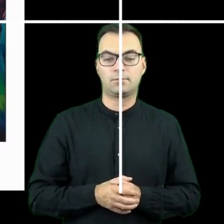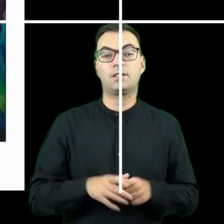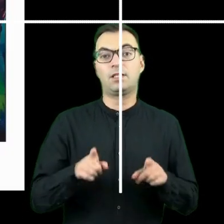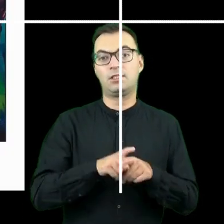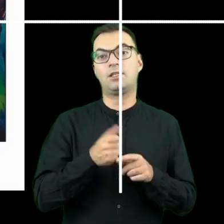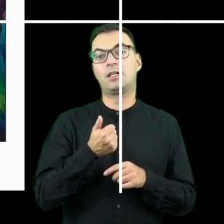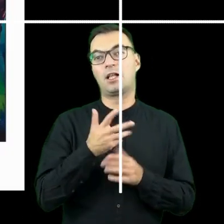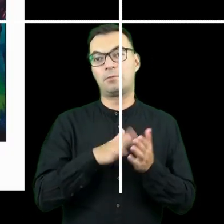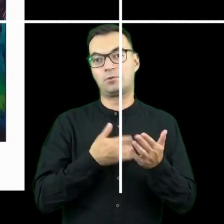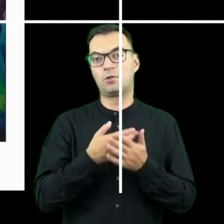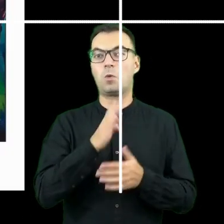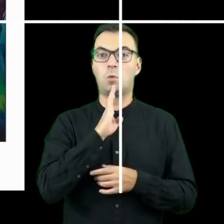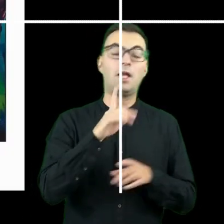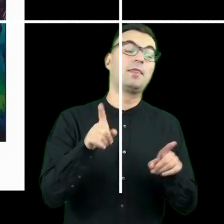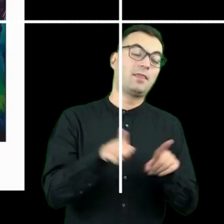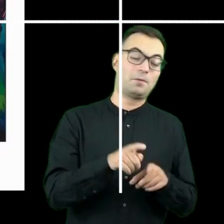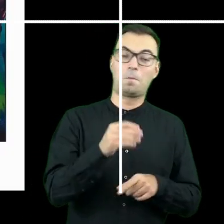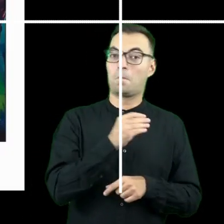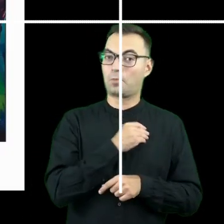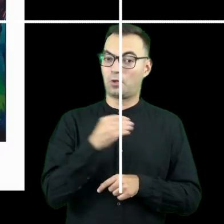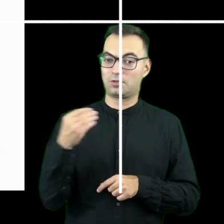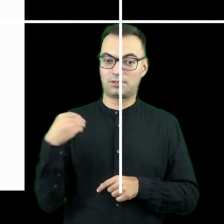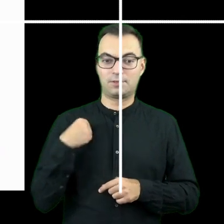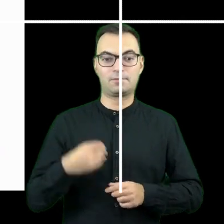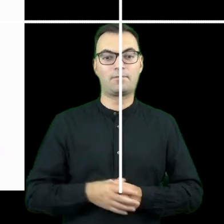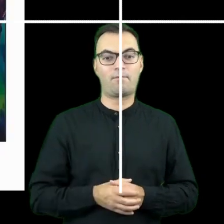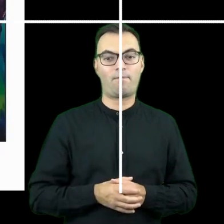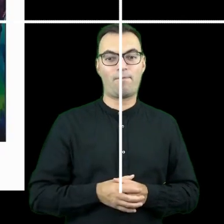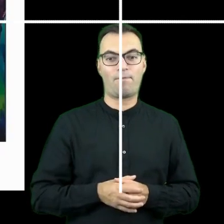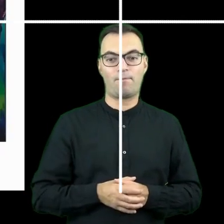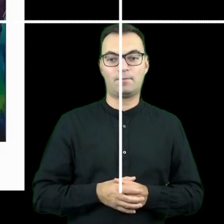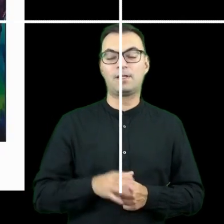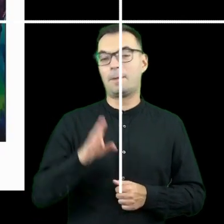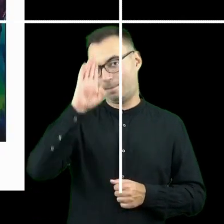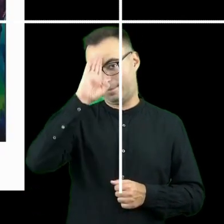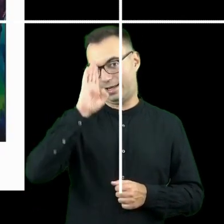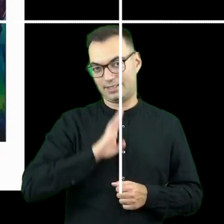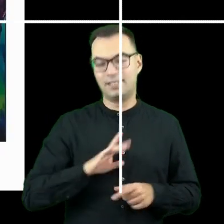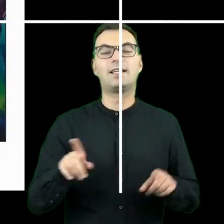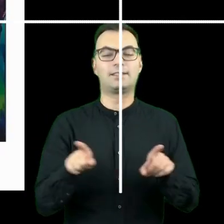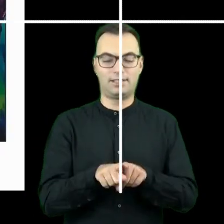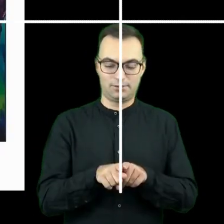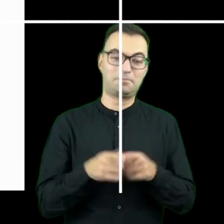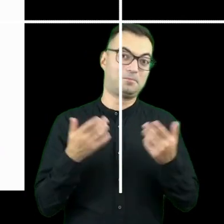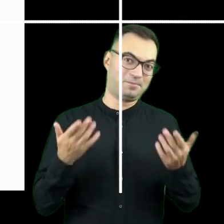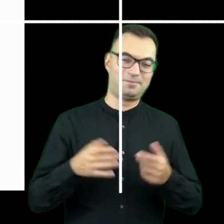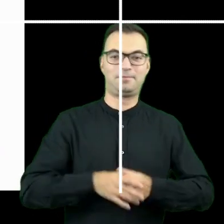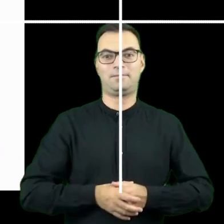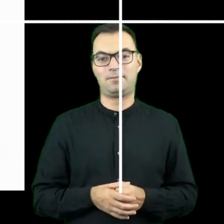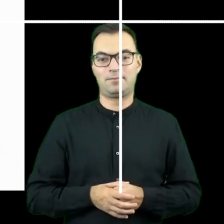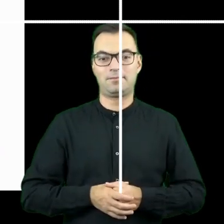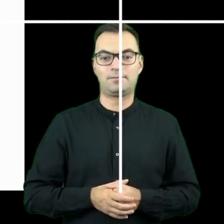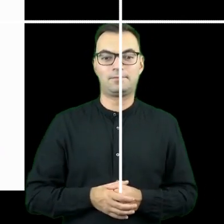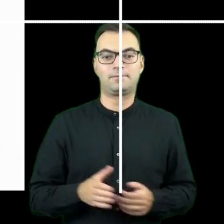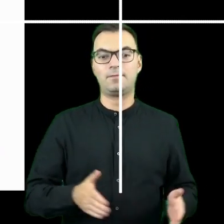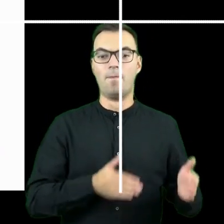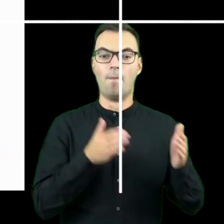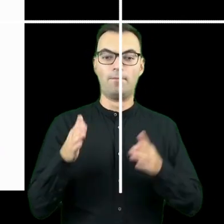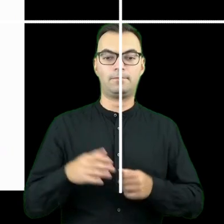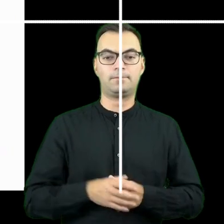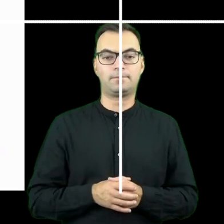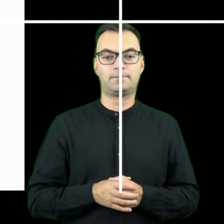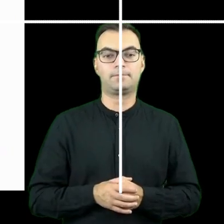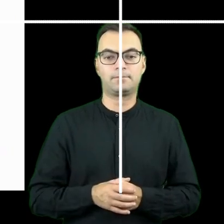przykładów z USA i z Polski oraz z Brazylii. Jeden też jest. Dobra,